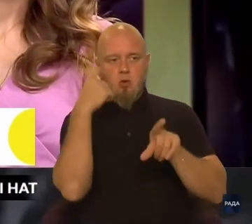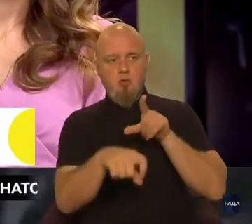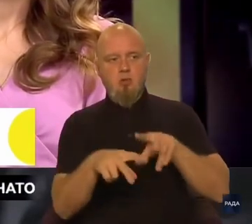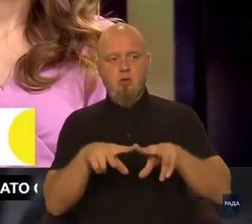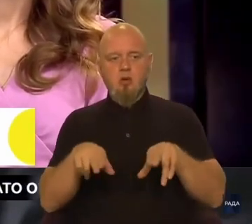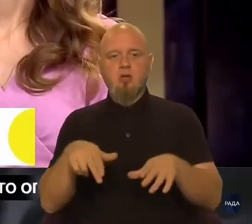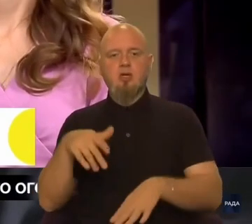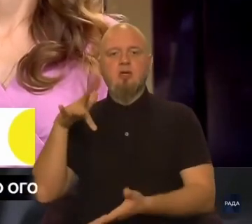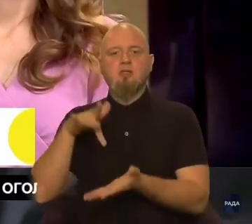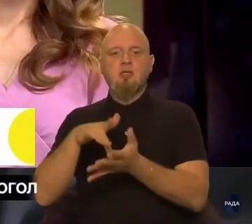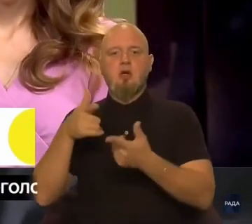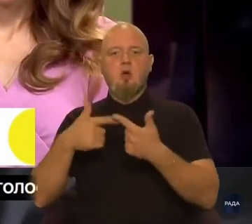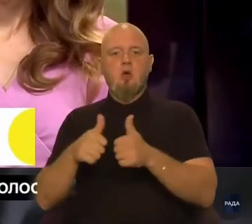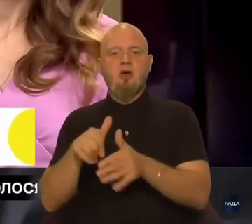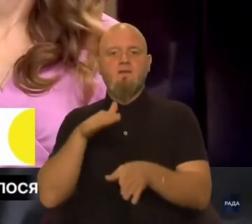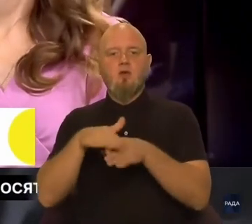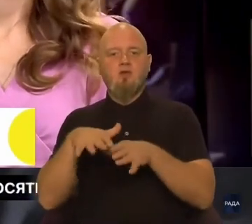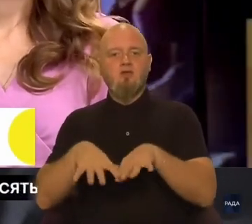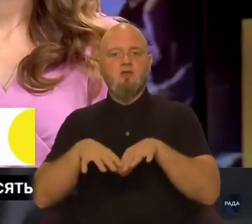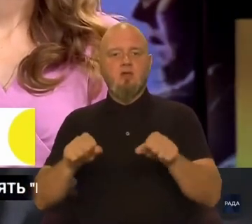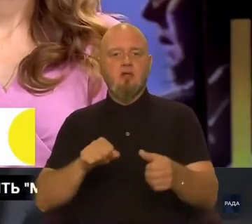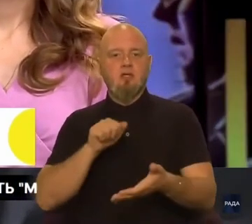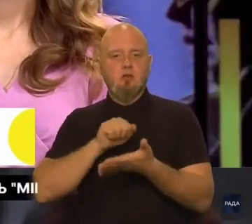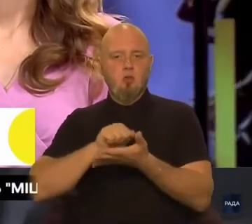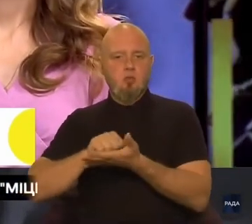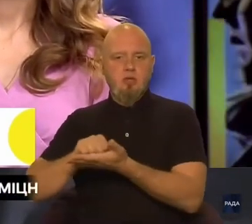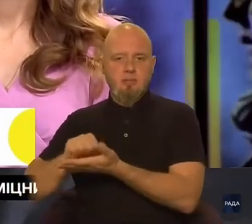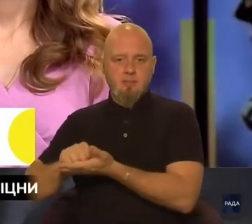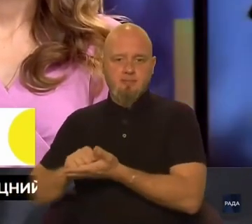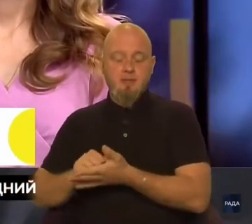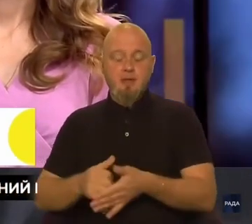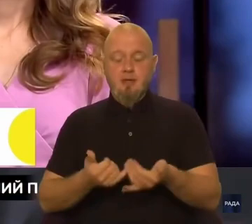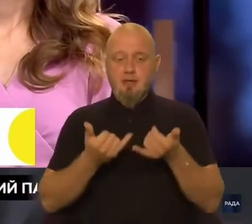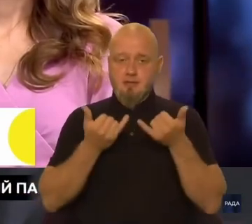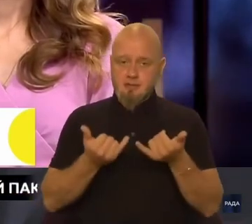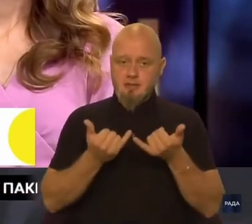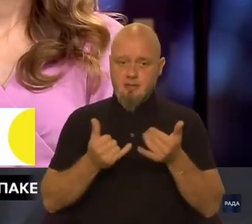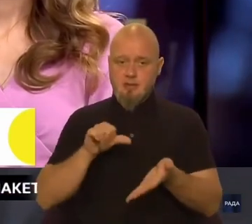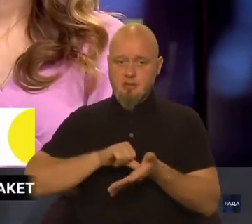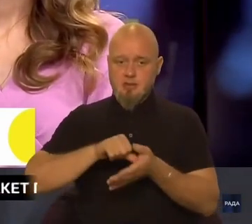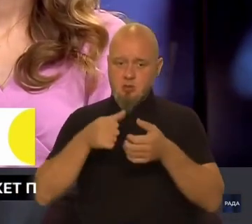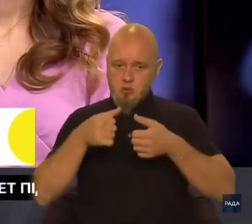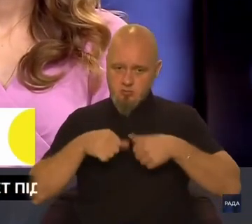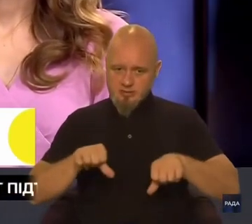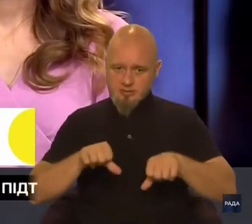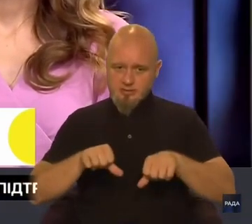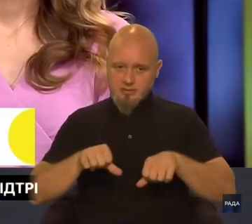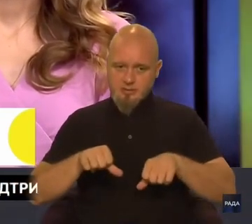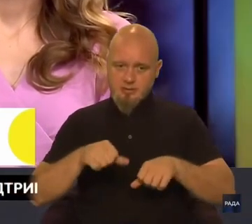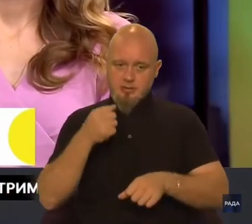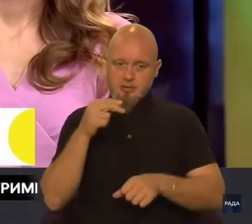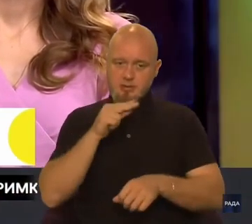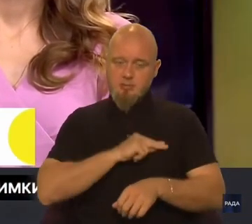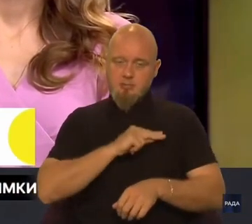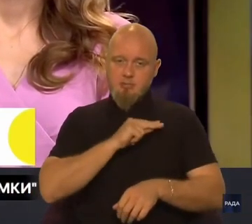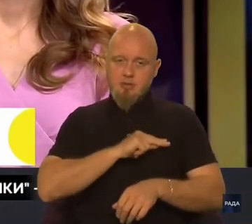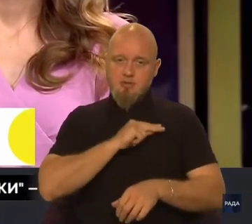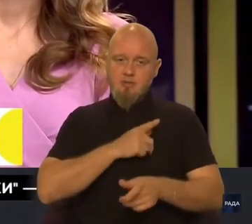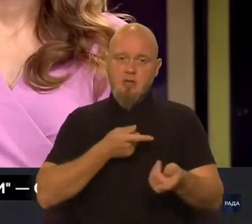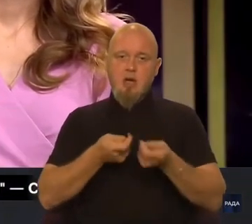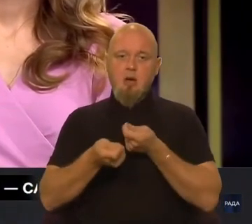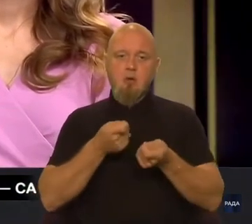як центральний орган виконавчої влади документами. Зараз члени комісії, працівники апарату